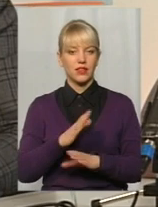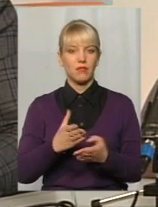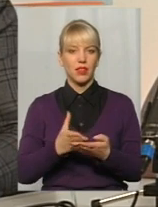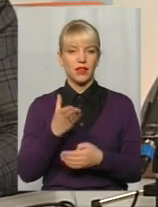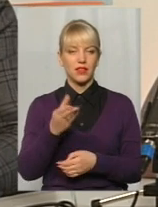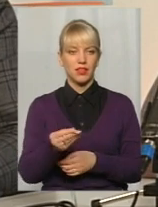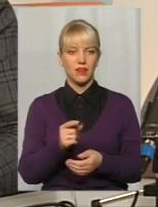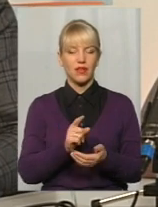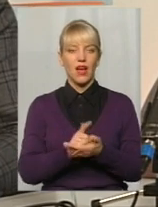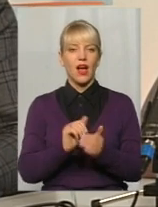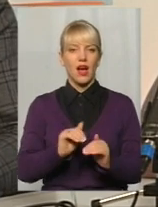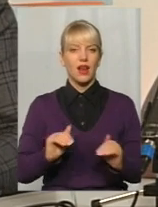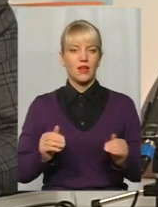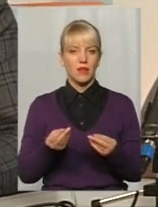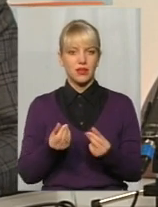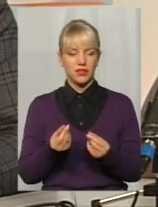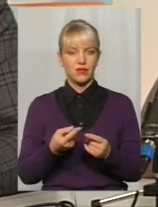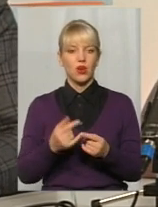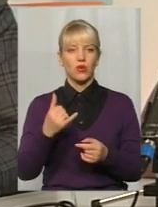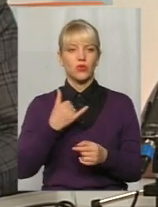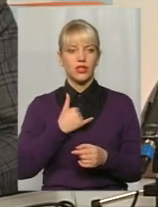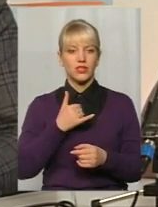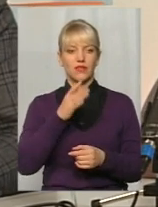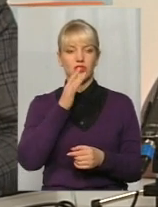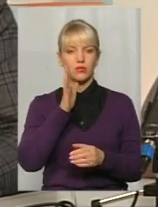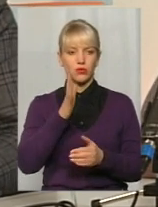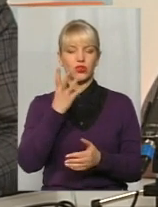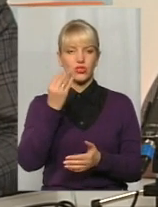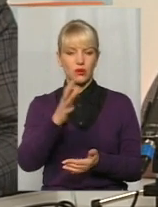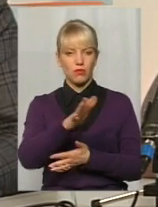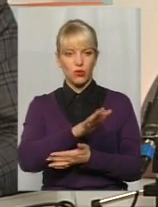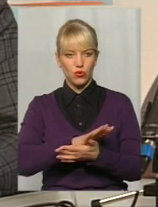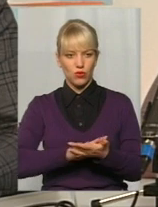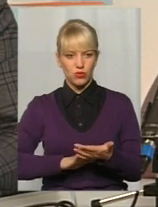трошки в часі в нас буде продовжуватись.